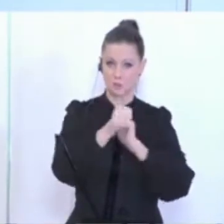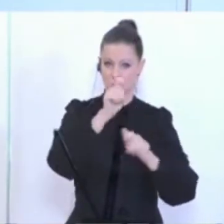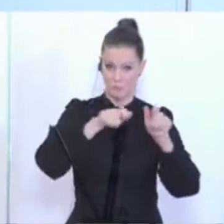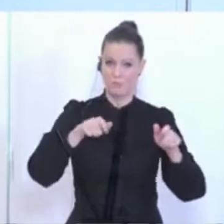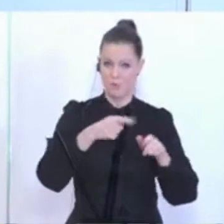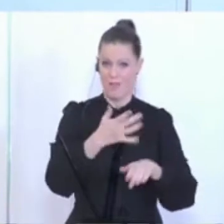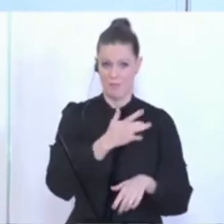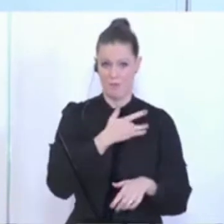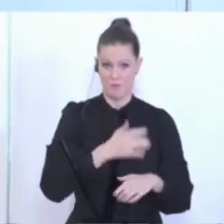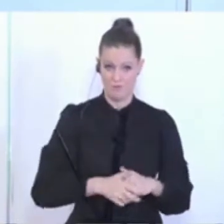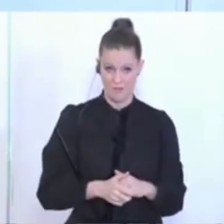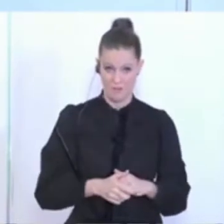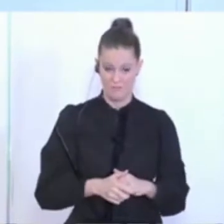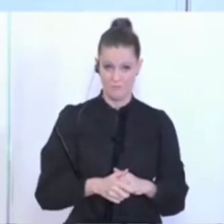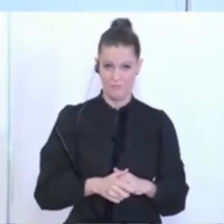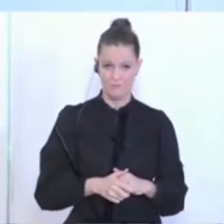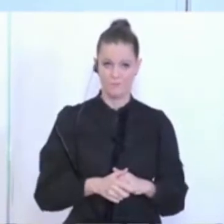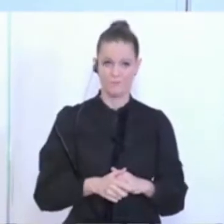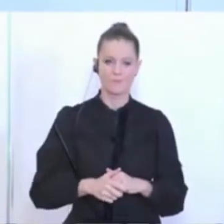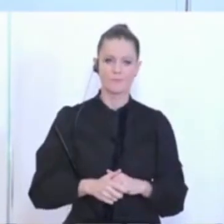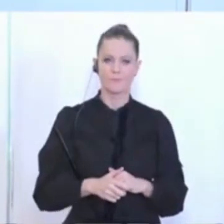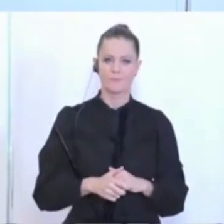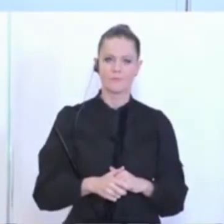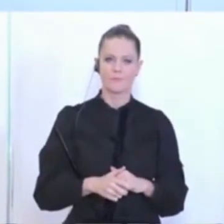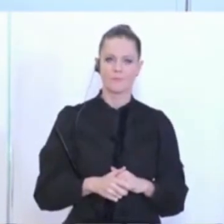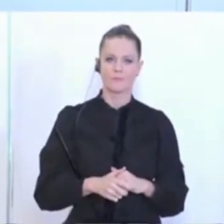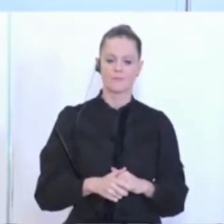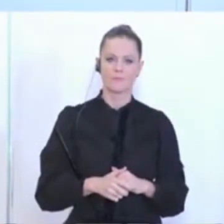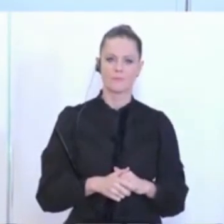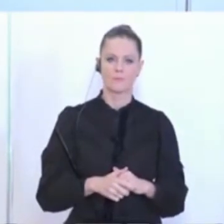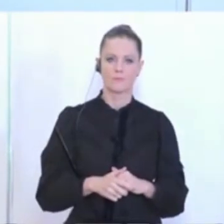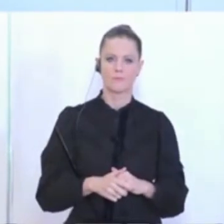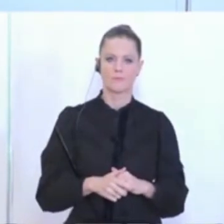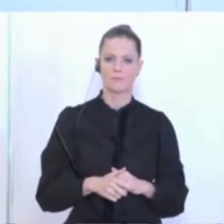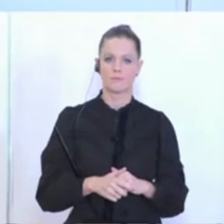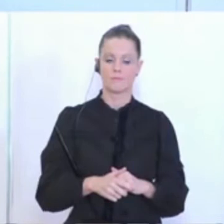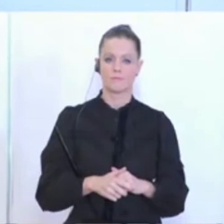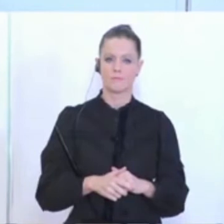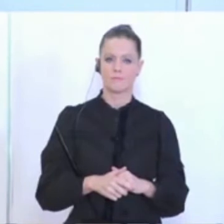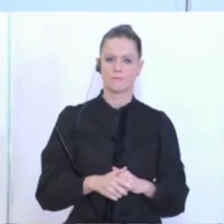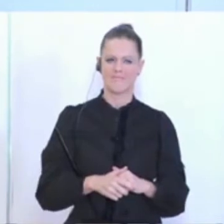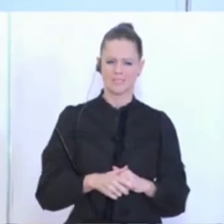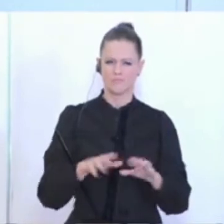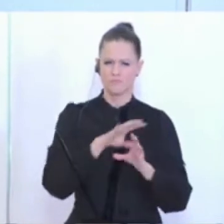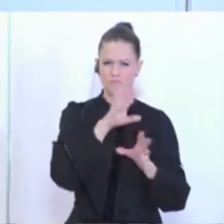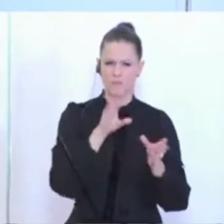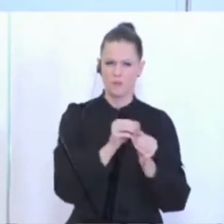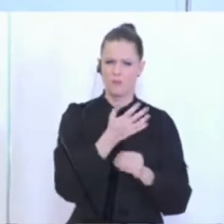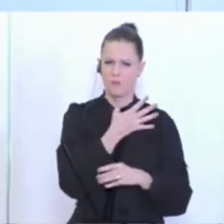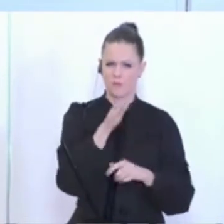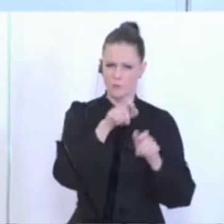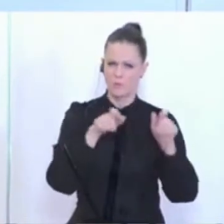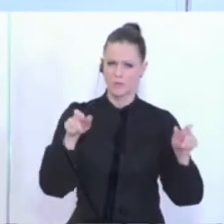das betreffen würde. Und wenn man weiter, wenn man weiter die Kreise noch zieht, würden bis jetzt, hätten wir 500 des